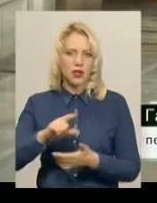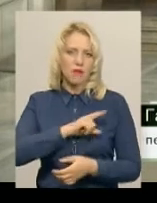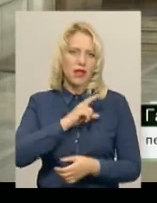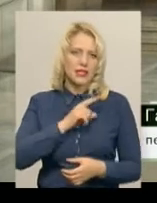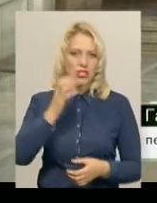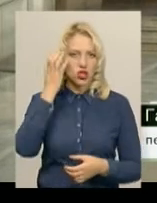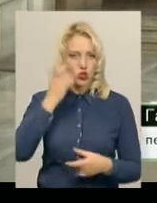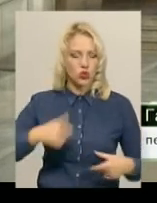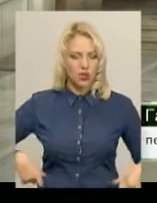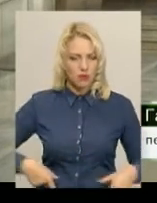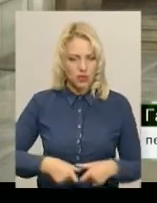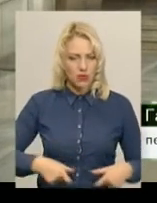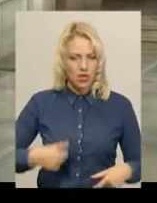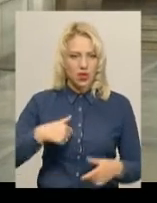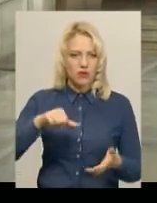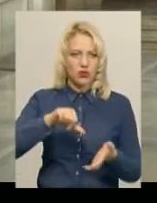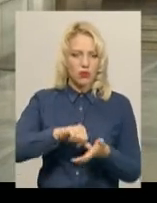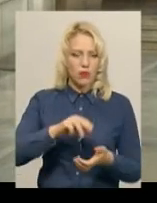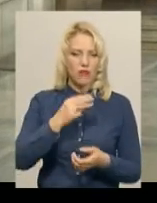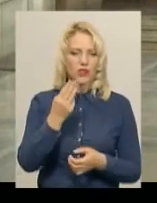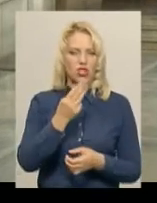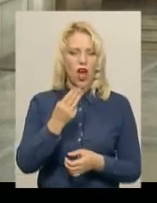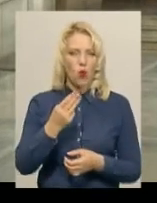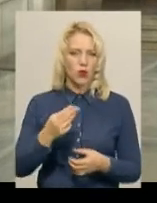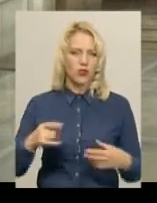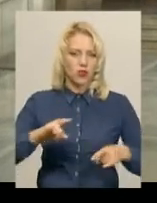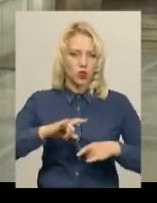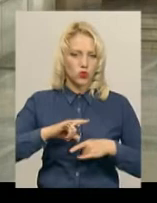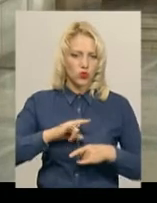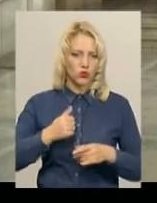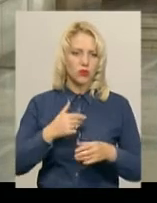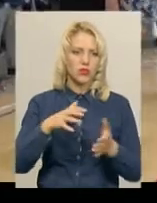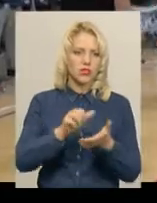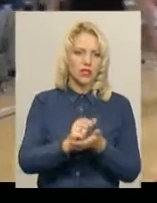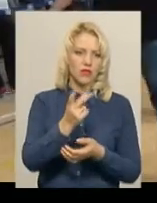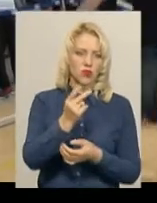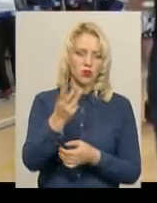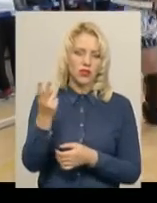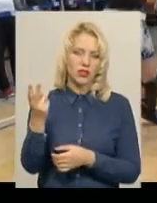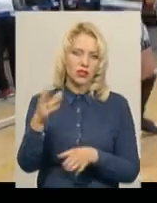люди з досвідом. Я виступав в шаолінському костюмі, «Ката» мав, елементи шаоліня, посів друге і третє місця.